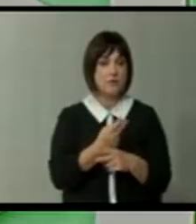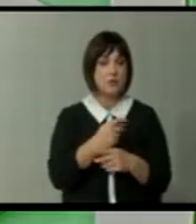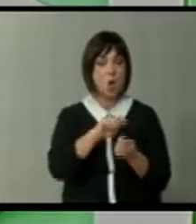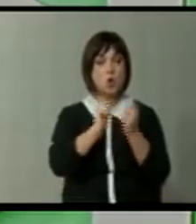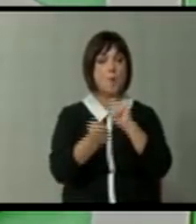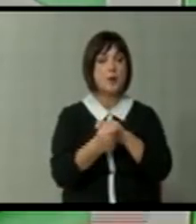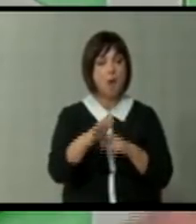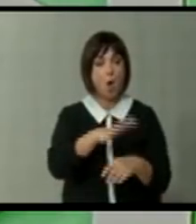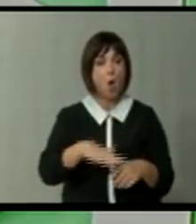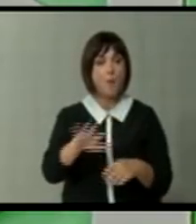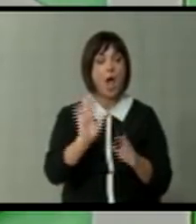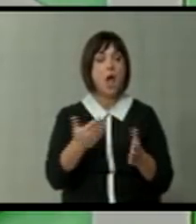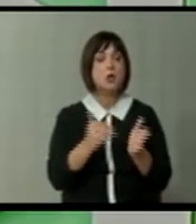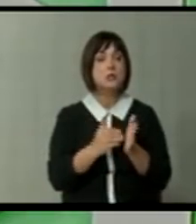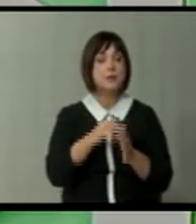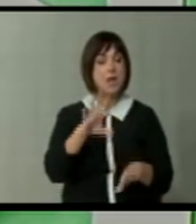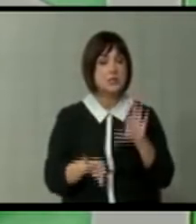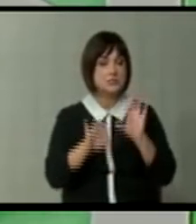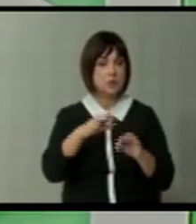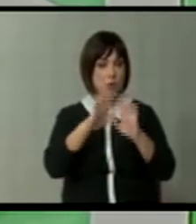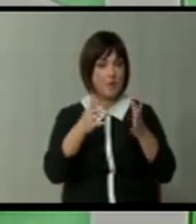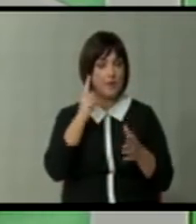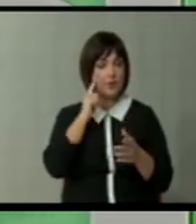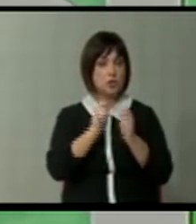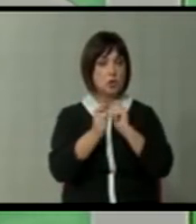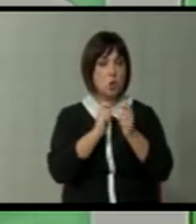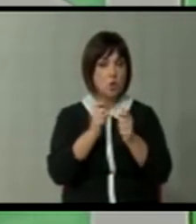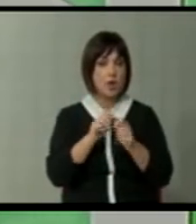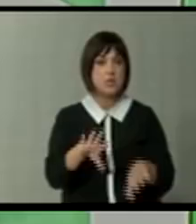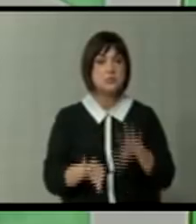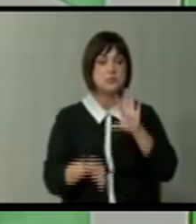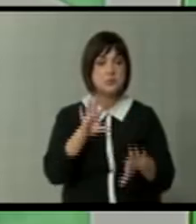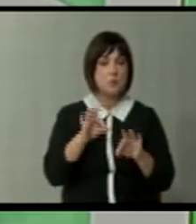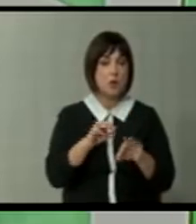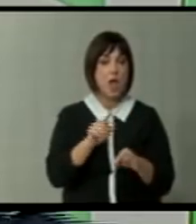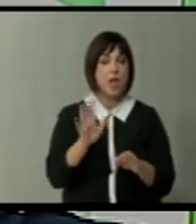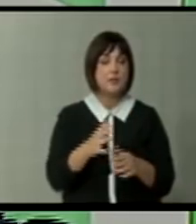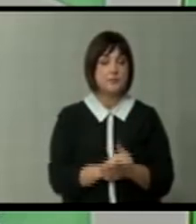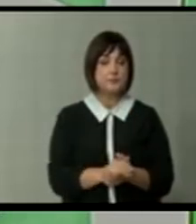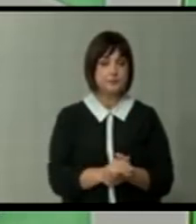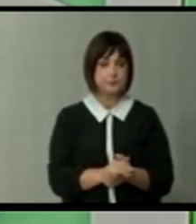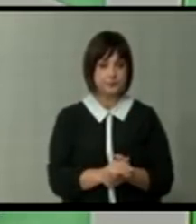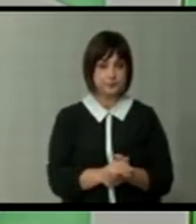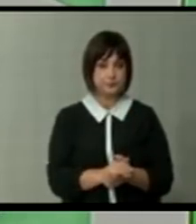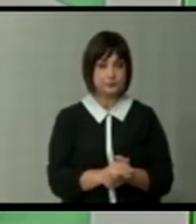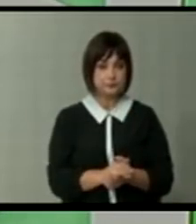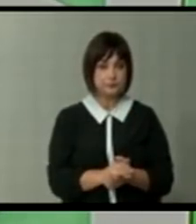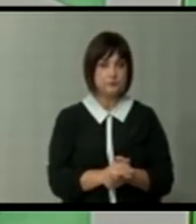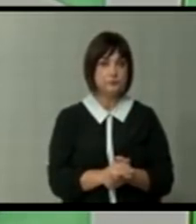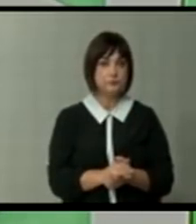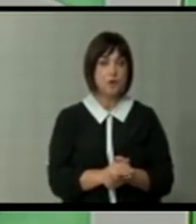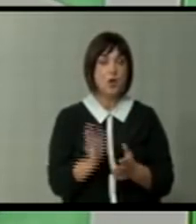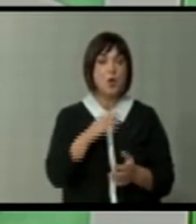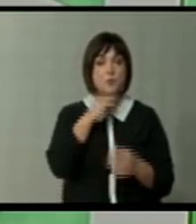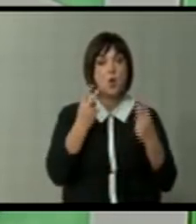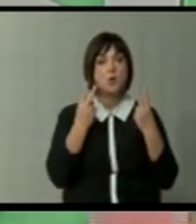промениме обштеството. Ако треба изборниот модел, мислите ќе се договорат за поинаков изборен модел? Не. Дали обједено и сега кога